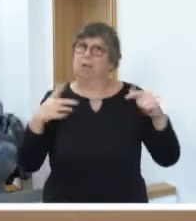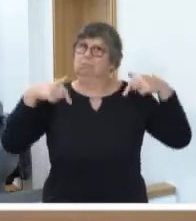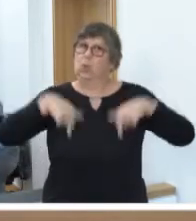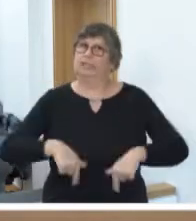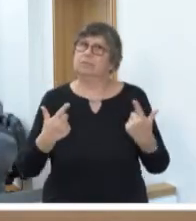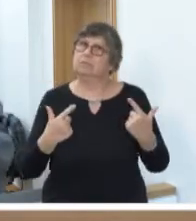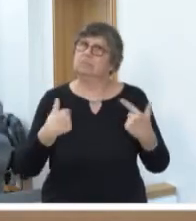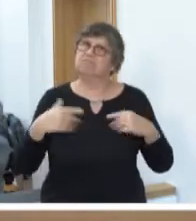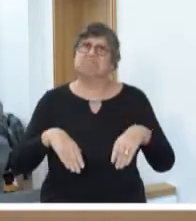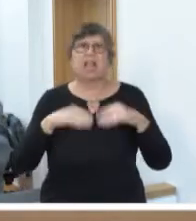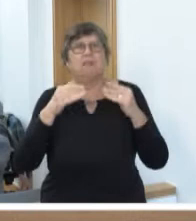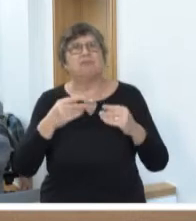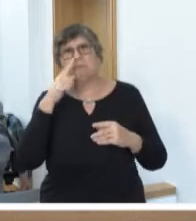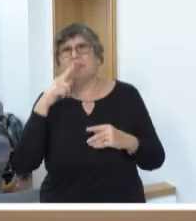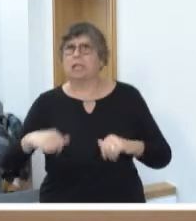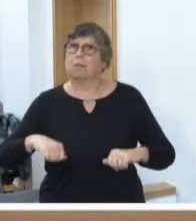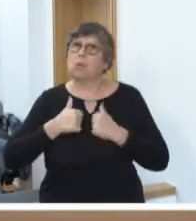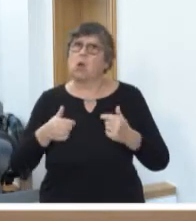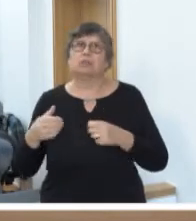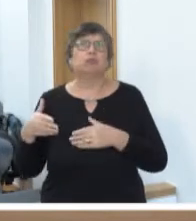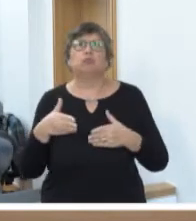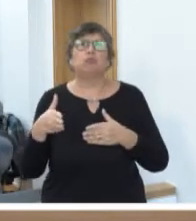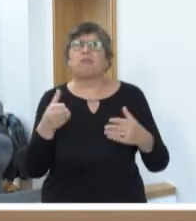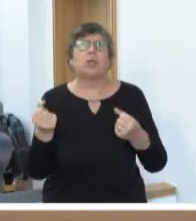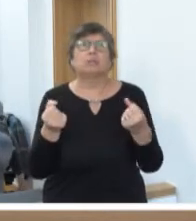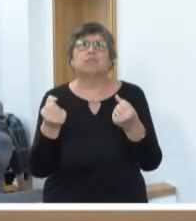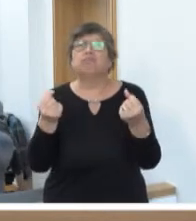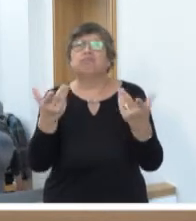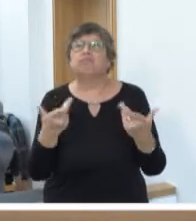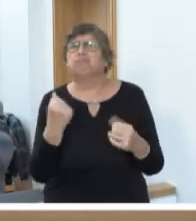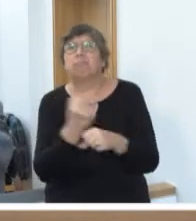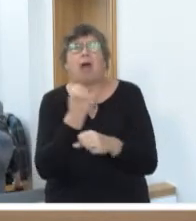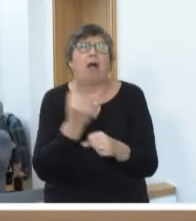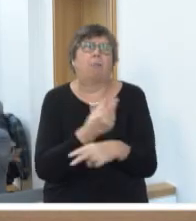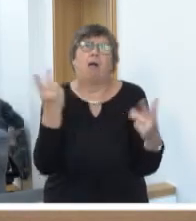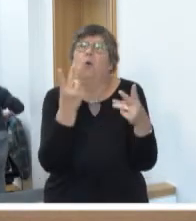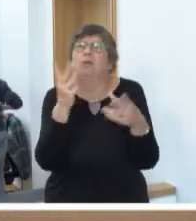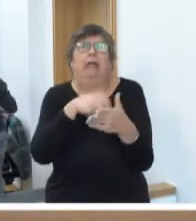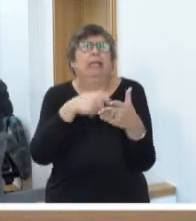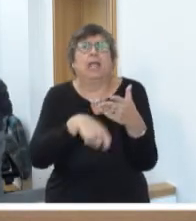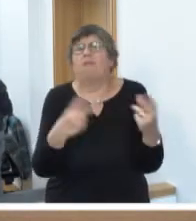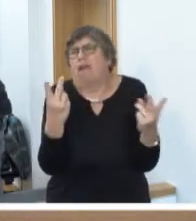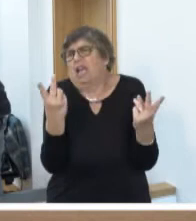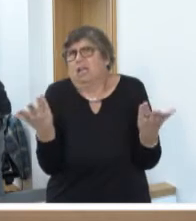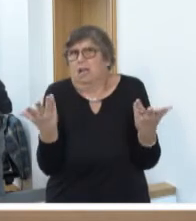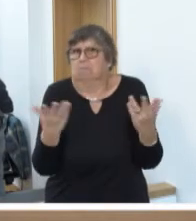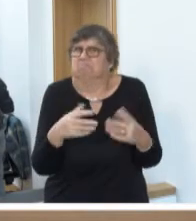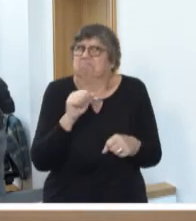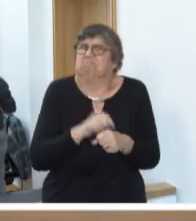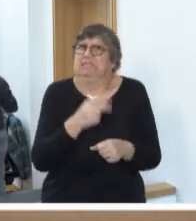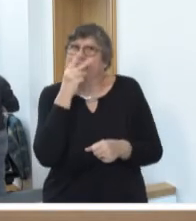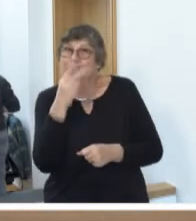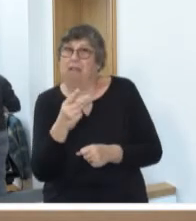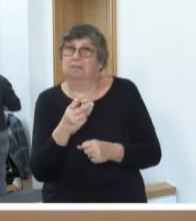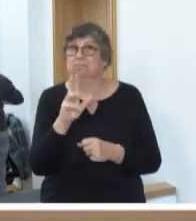damit, wenn wir morgens unterwegs sind, egal wohin, zur Arbeit oder einkaufen oder sonst wohin, dann kann man sehr schnell feststellen, dass